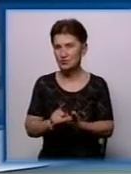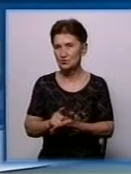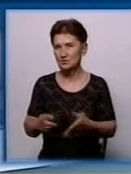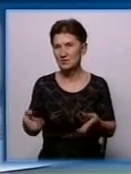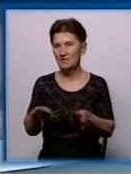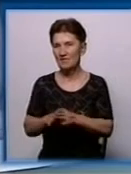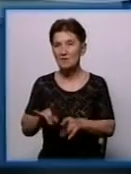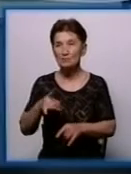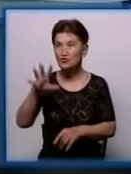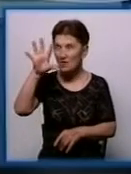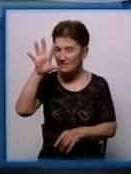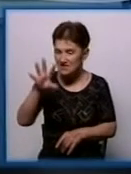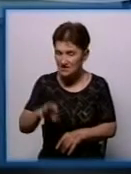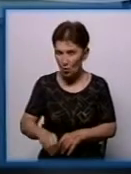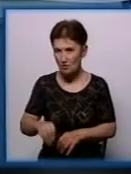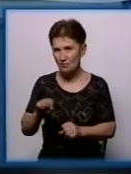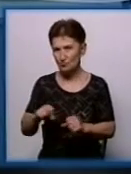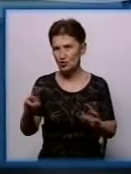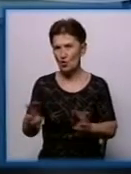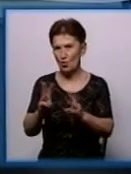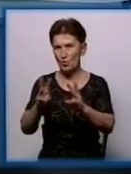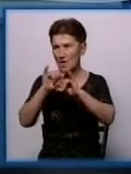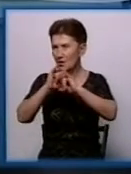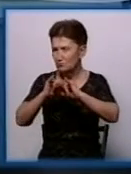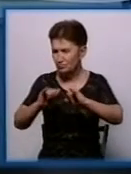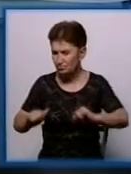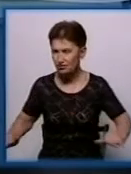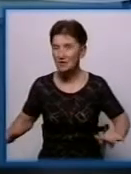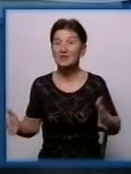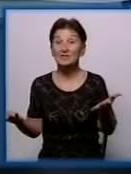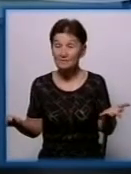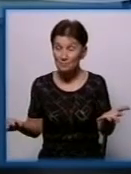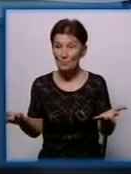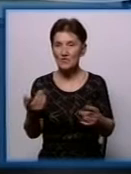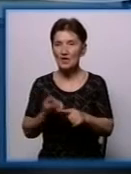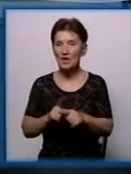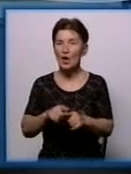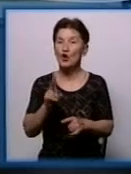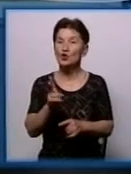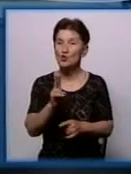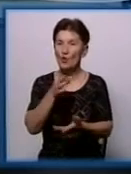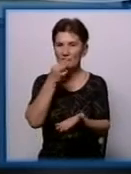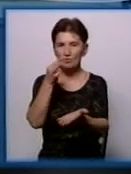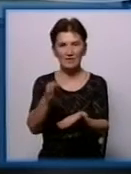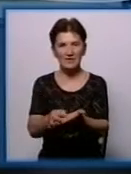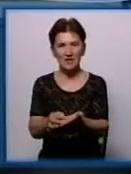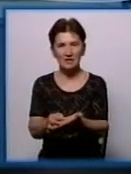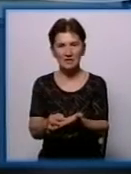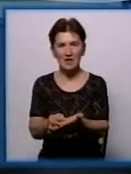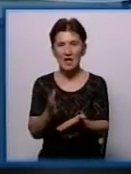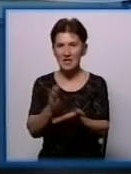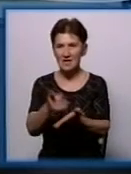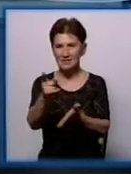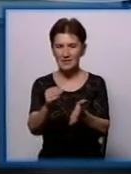будівлю. Тобто колективна відповідальність. Хто несе відповідальність за життя відвідувачів у такому разі, коли є припис на виконання,